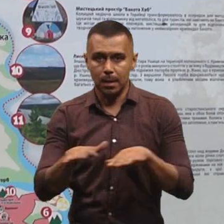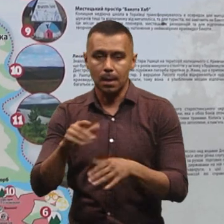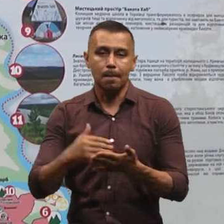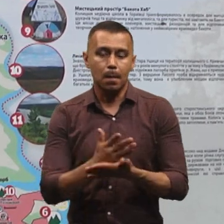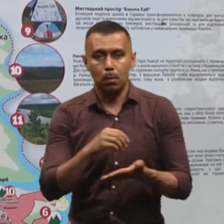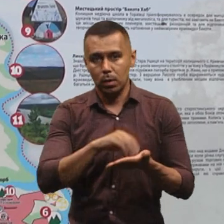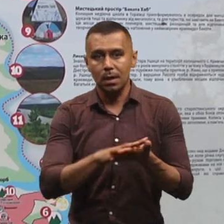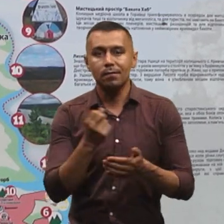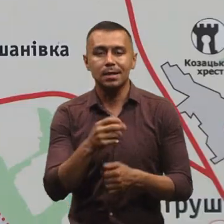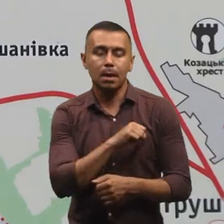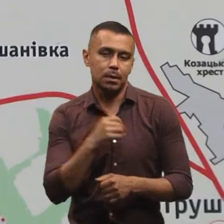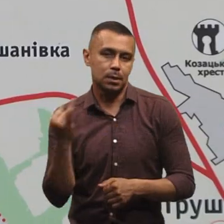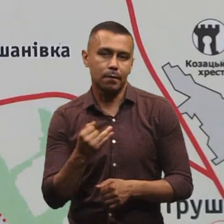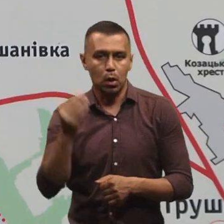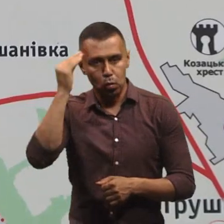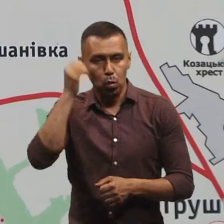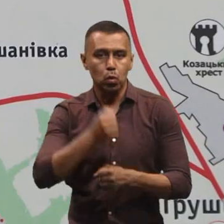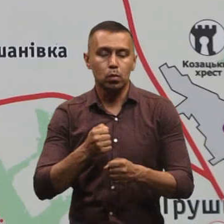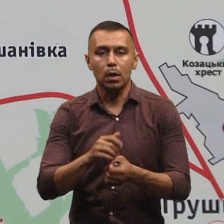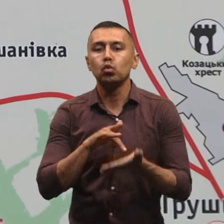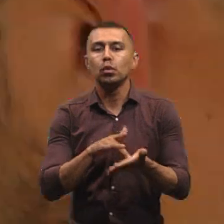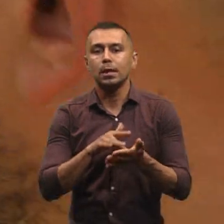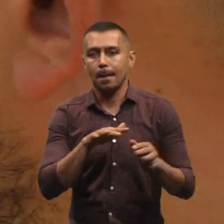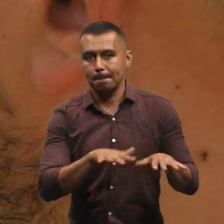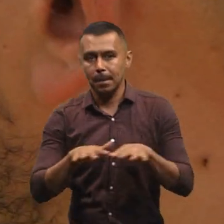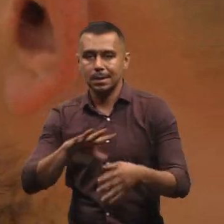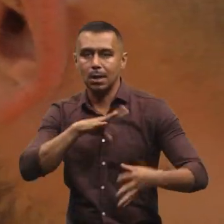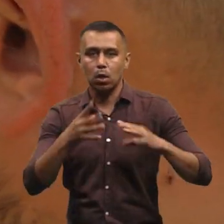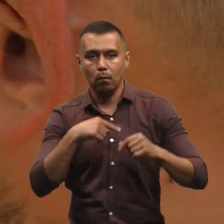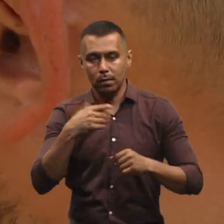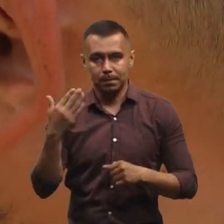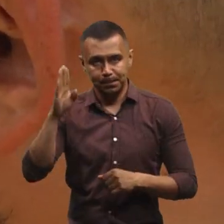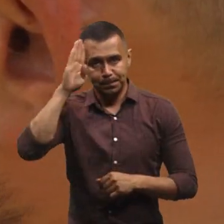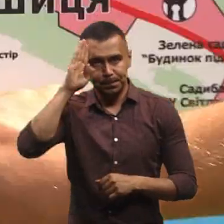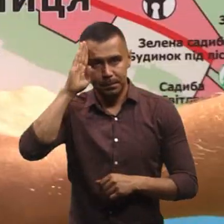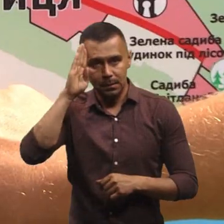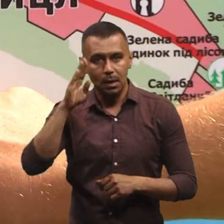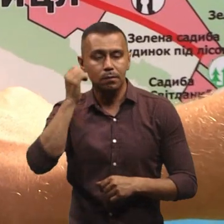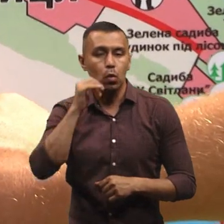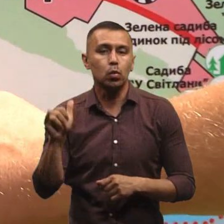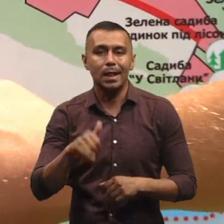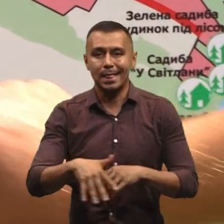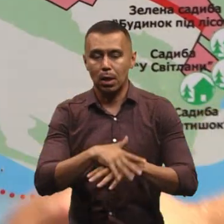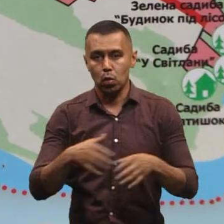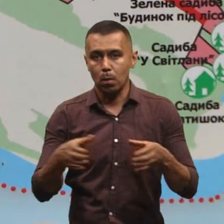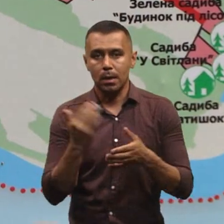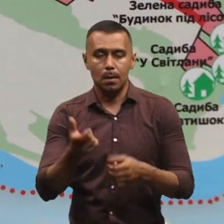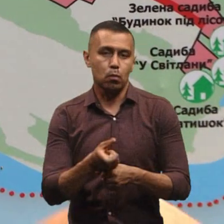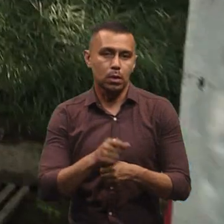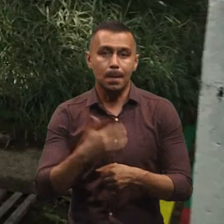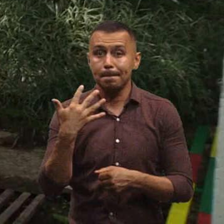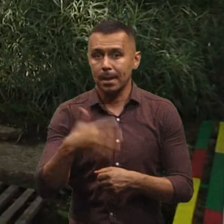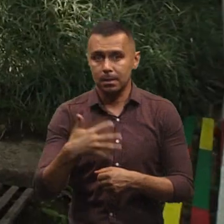позначені 12 найцікавіших, на думку розробників, туристичних місць. Загалом, за словами Сергія Толстіхіна, в Старушицькій тергромаді їх понад